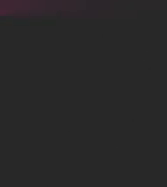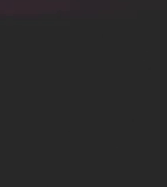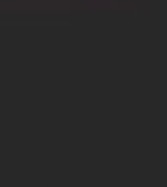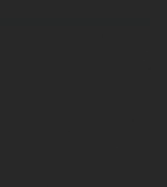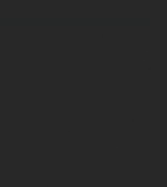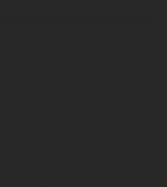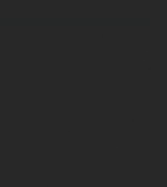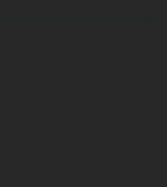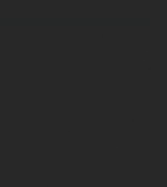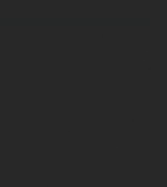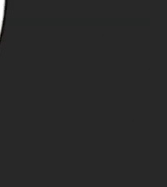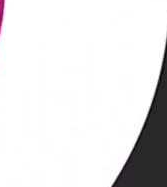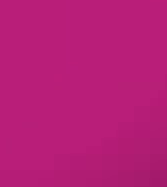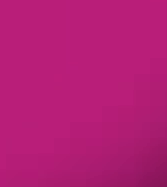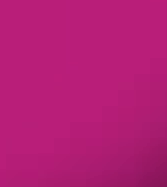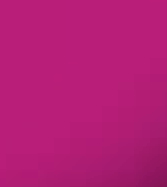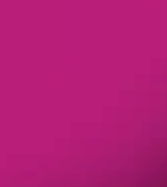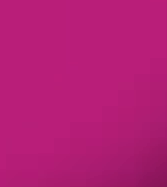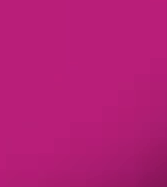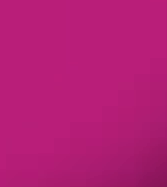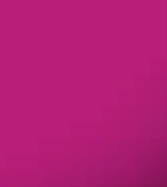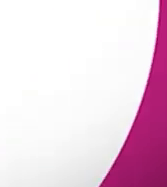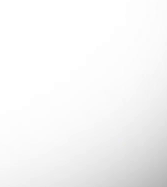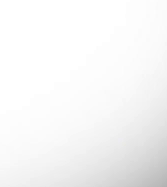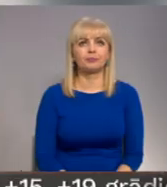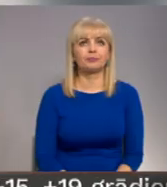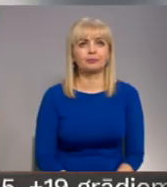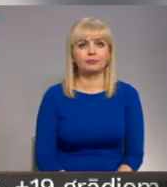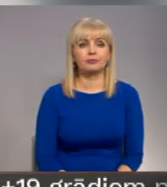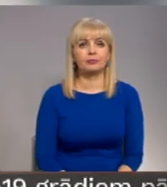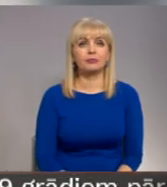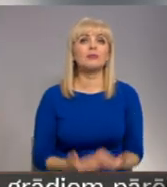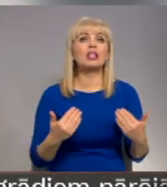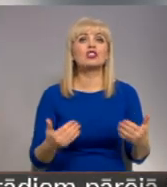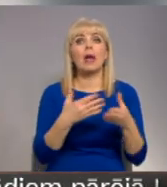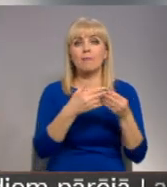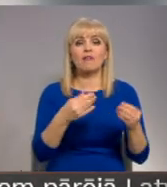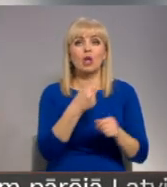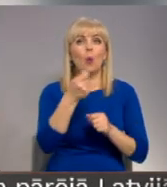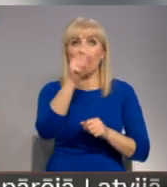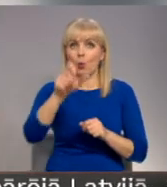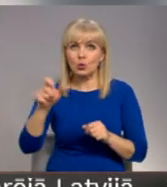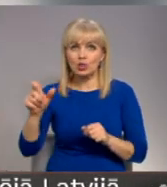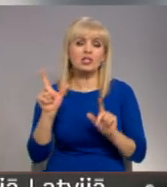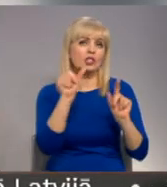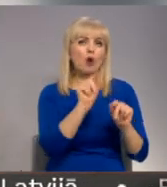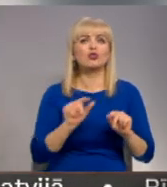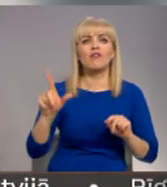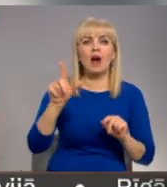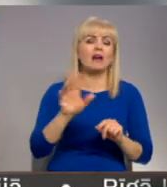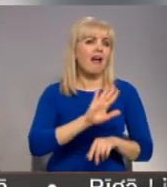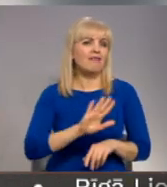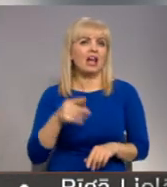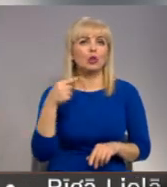Re! Viss ēters ir te! Šajā pavasarī ugunzēsēja devušies uz vairāk nekā